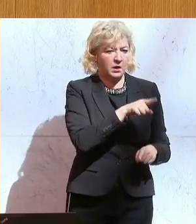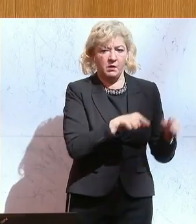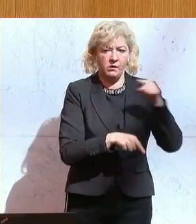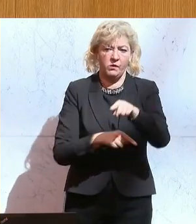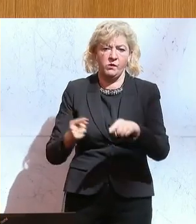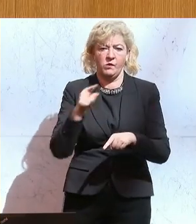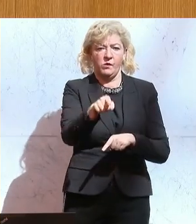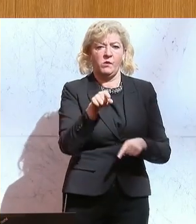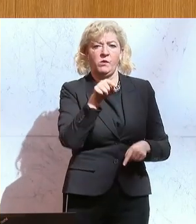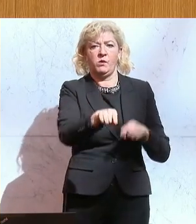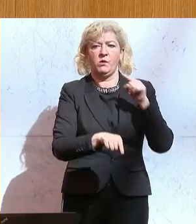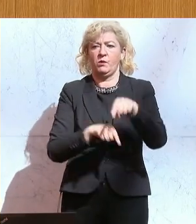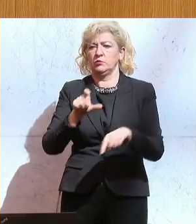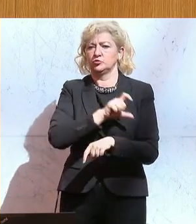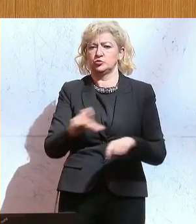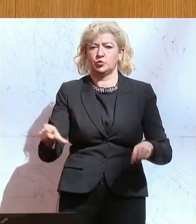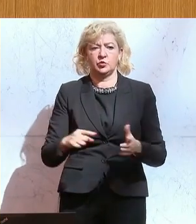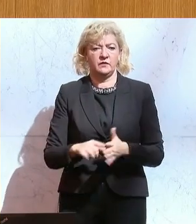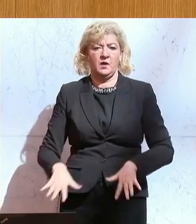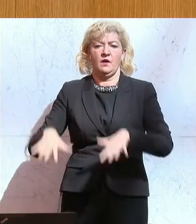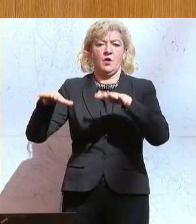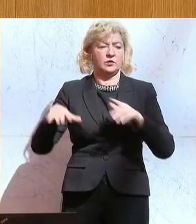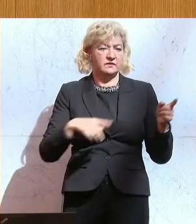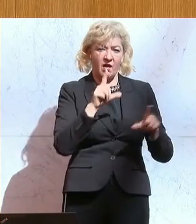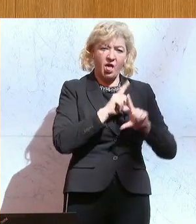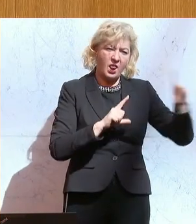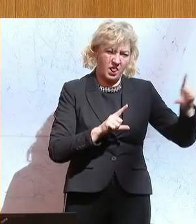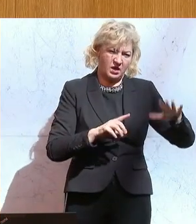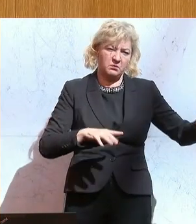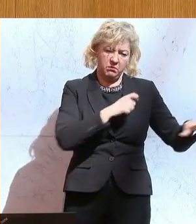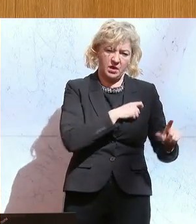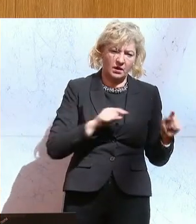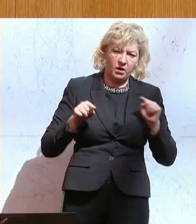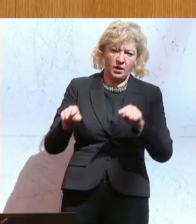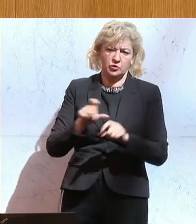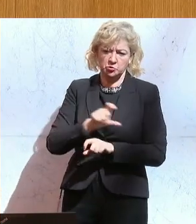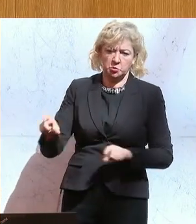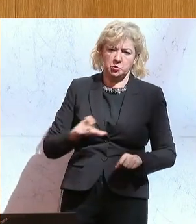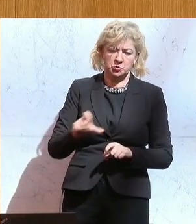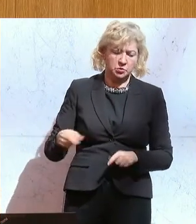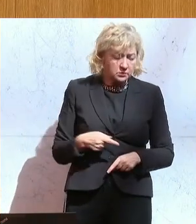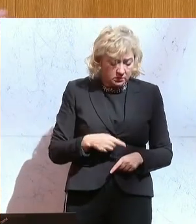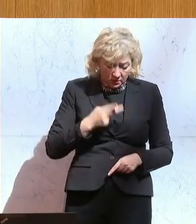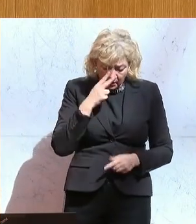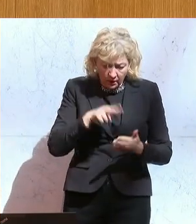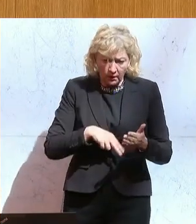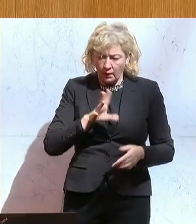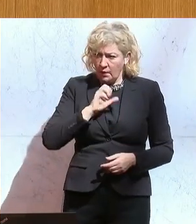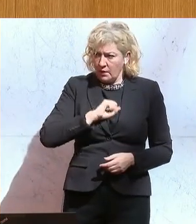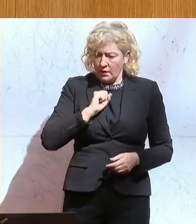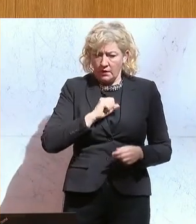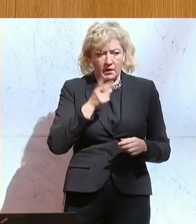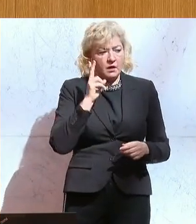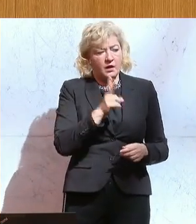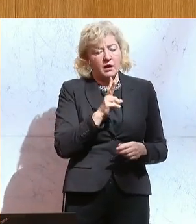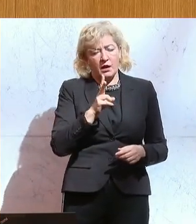zugeschoben, gerade hier von der linken Seite. Es ist unerträglich, was man hier lesen muss. Zum Beispiel, wenn Ihr Säulenheiliger, der Herr Klenk